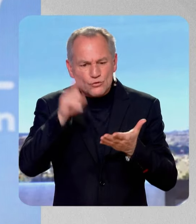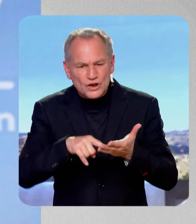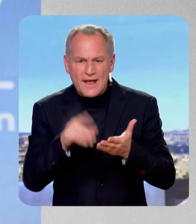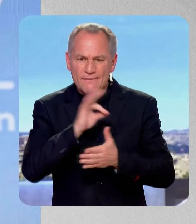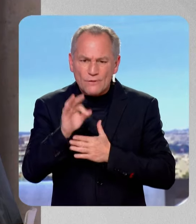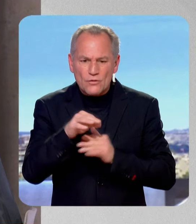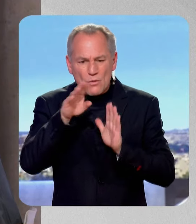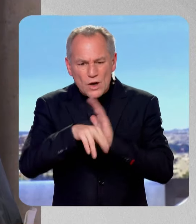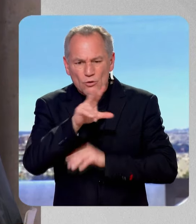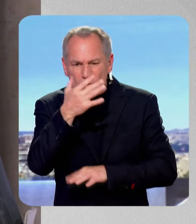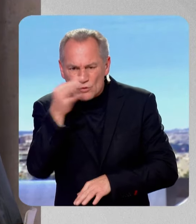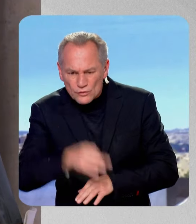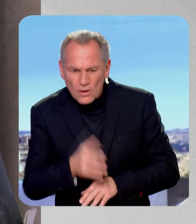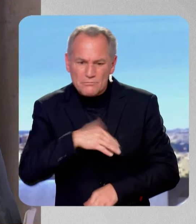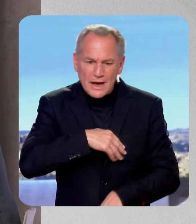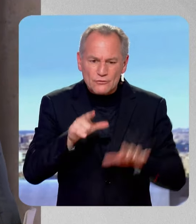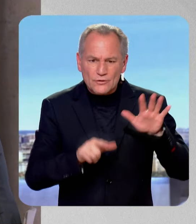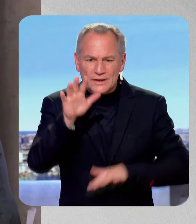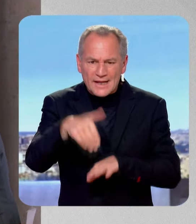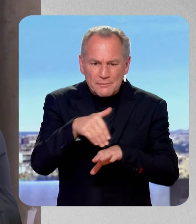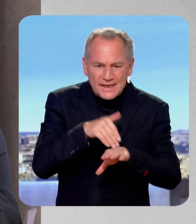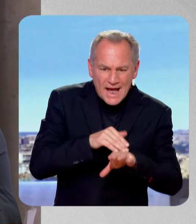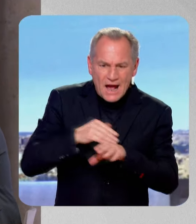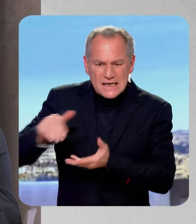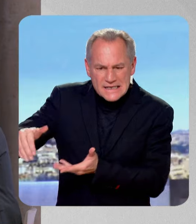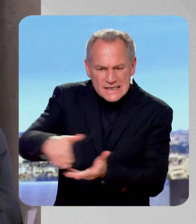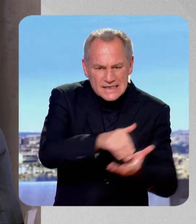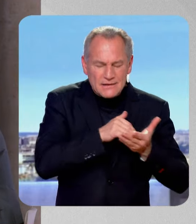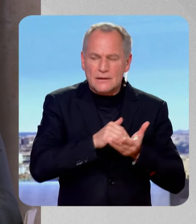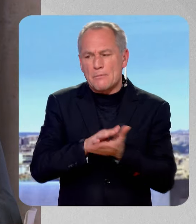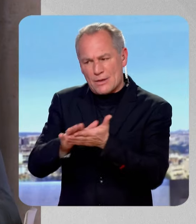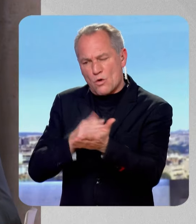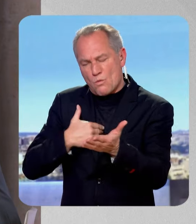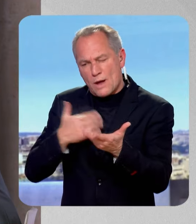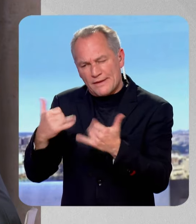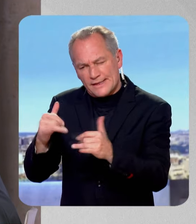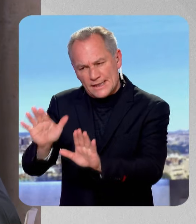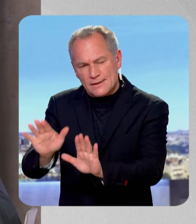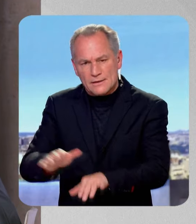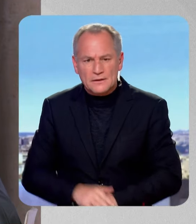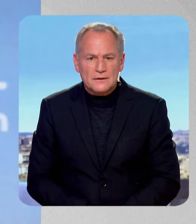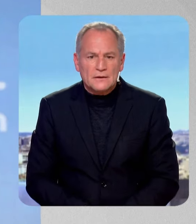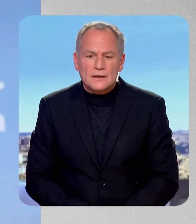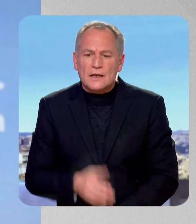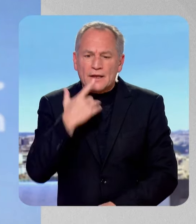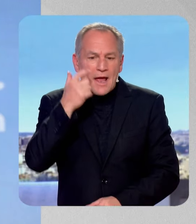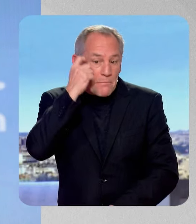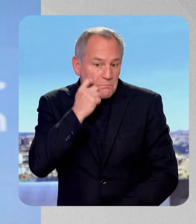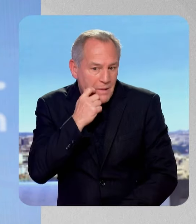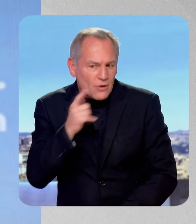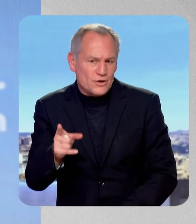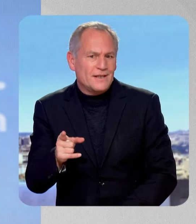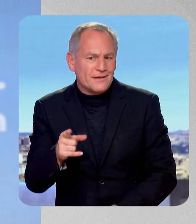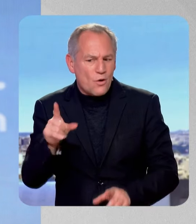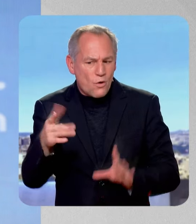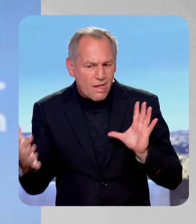trouvant 75 milliards de recettes supplémentaires. Et que c'est, je termine mon propos, et que c'est les macronistes alliés, puisque vous voulez faire des alliances